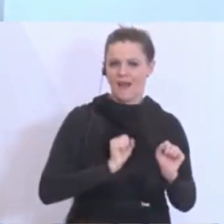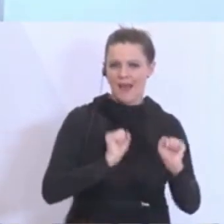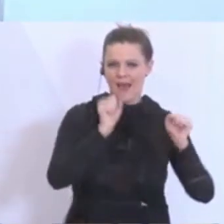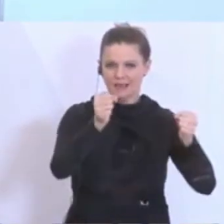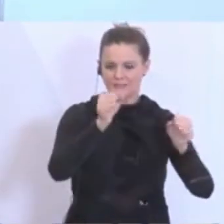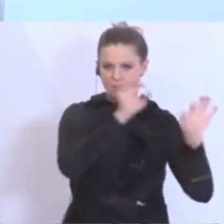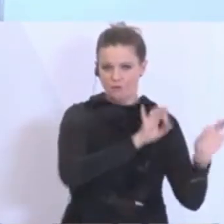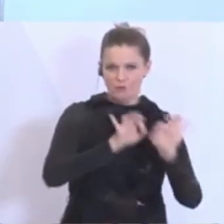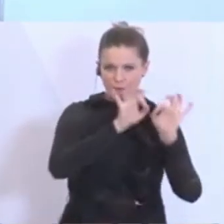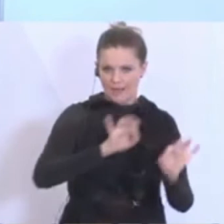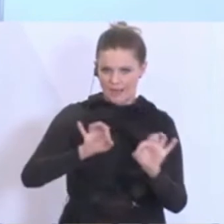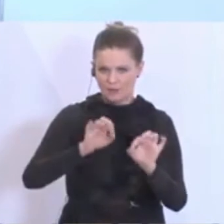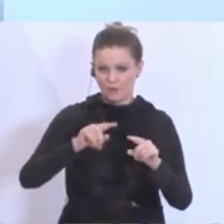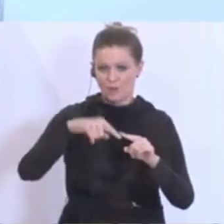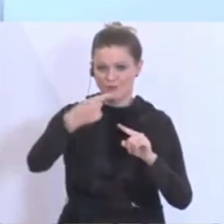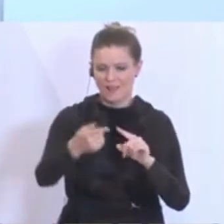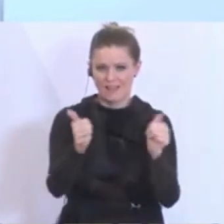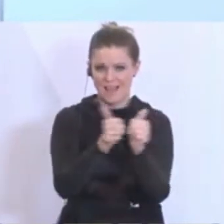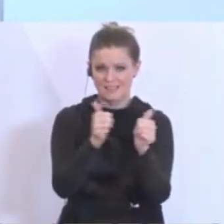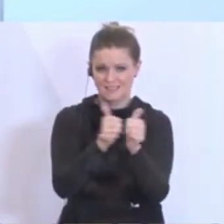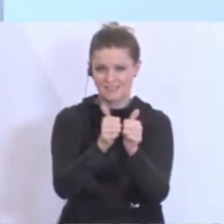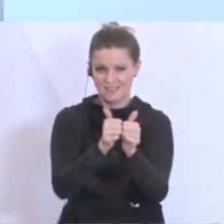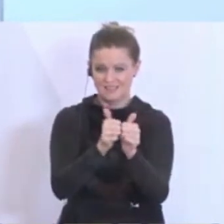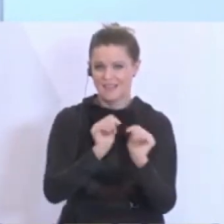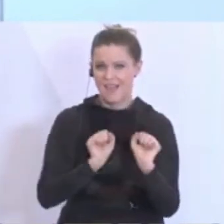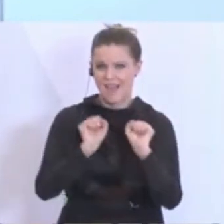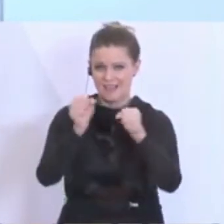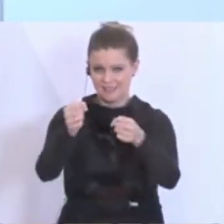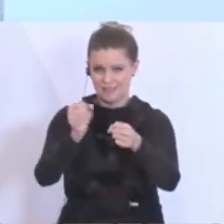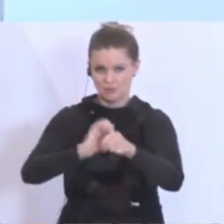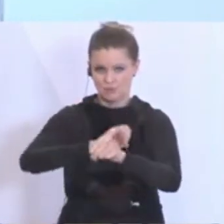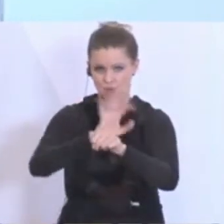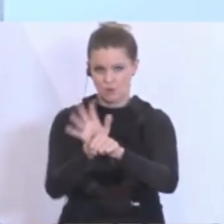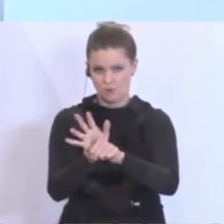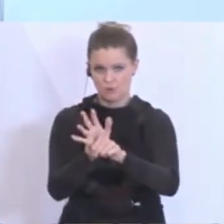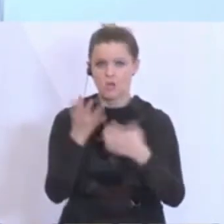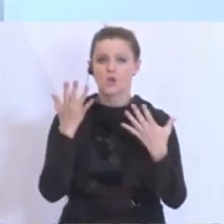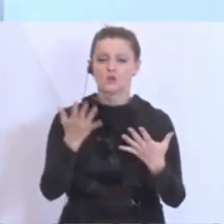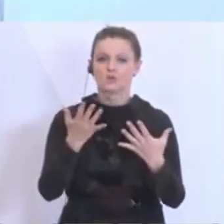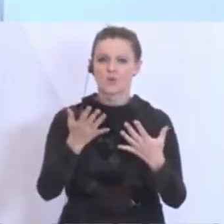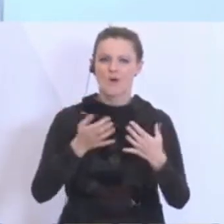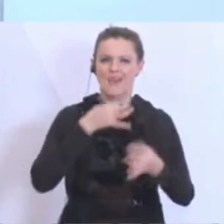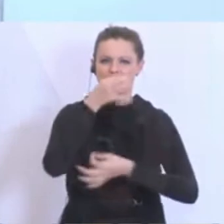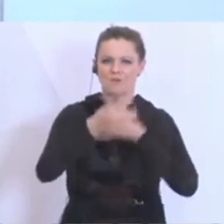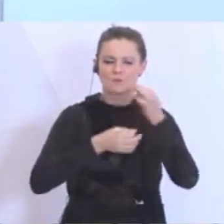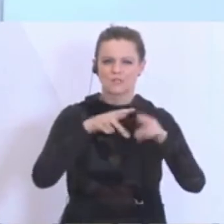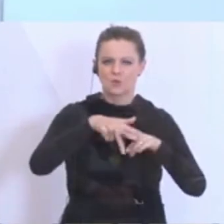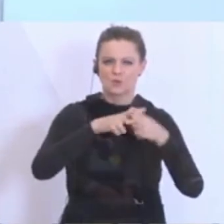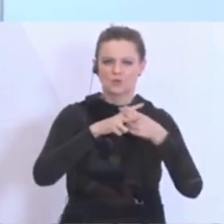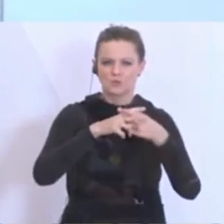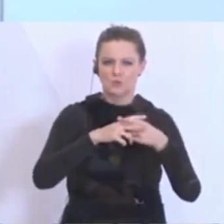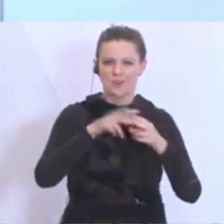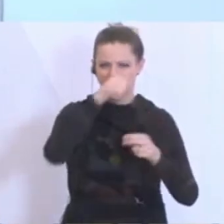der darauffolgenden Assistenzentsatz Corona durch dieses Informationsmodul Miliz begleitet.